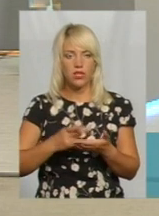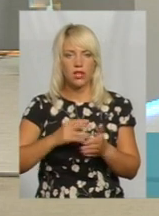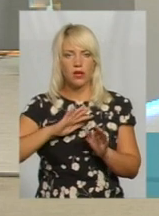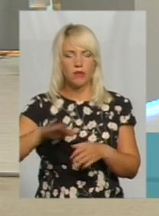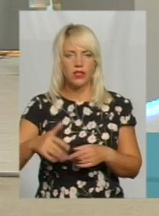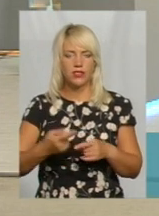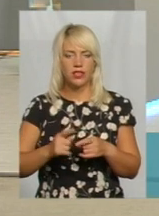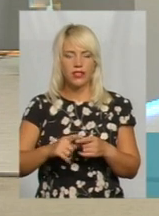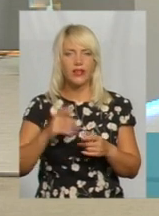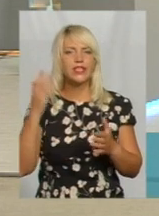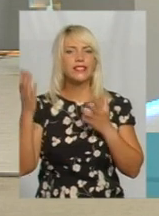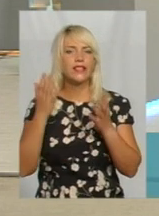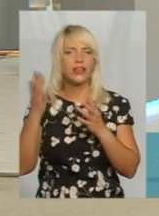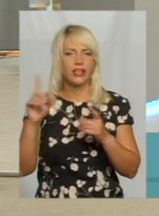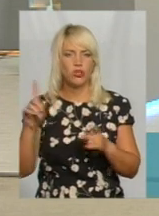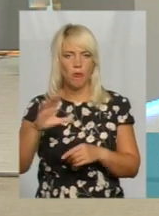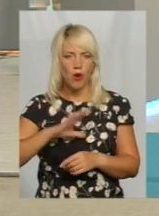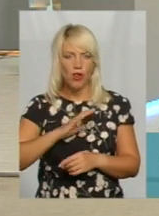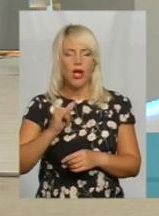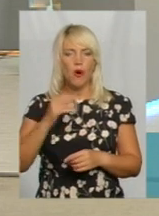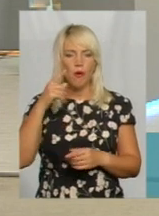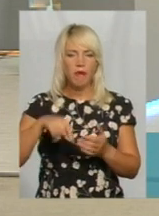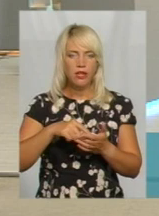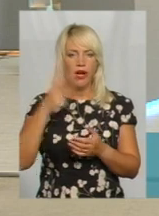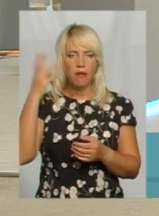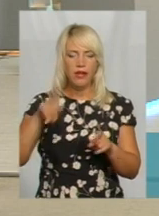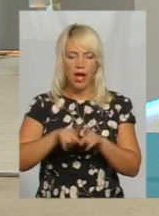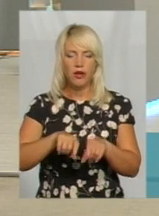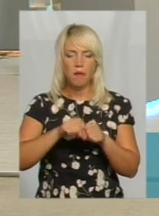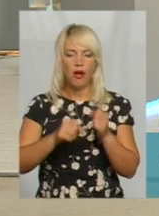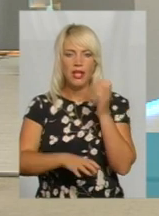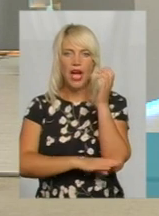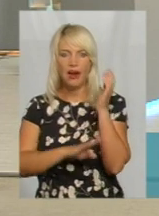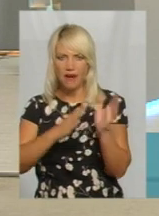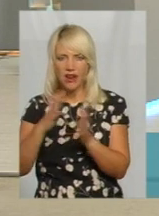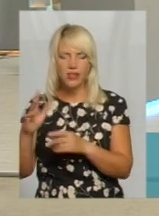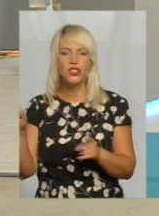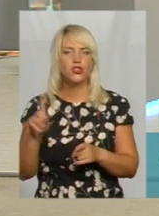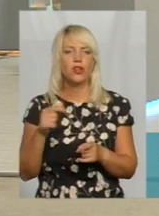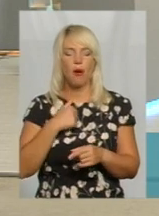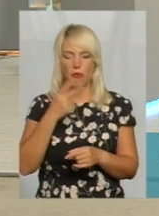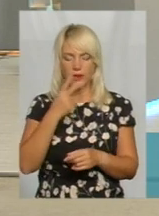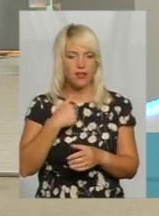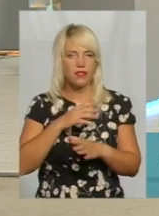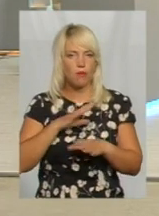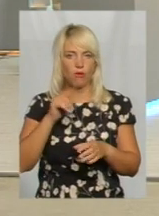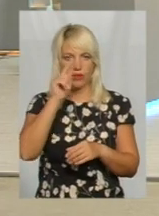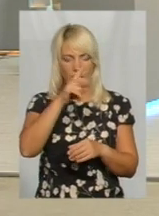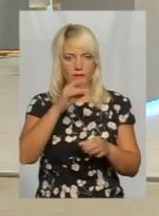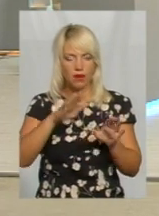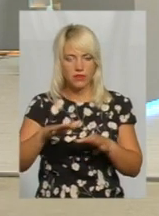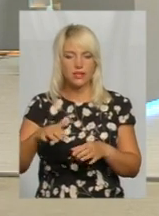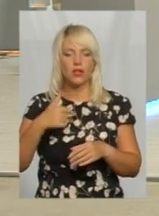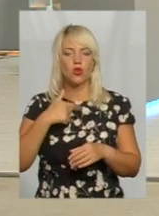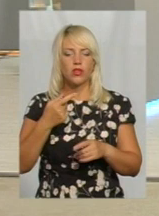стихії, яка пройшла в місті Хмельницькому, також ті дерева поламані. Що ми щойно побачили? Я не був там на місці, але оці кадри, які ми